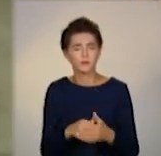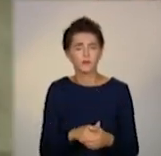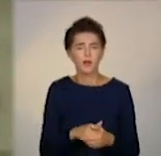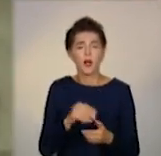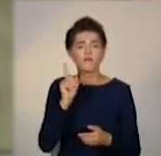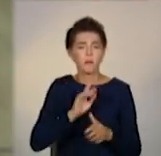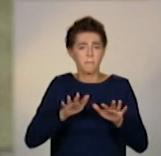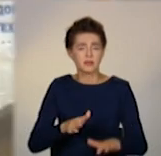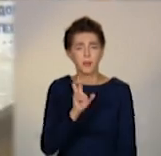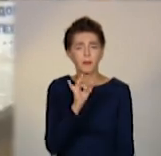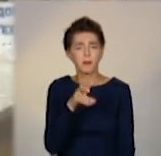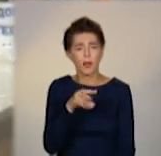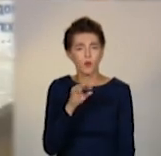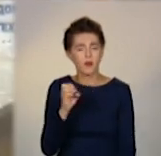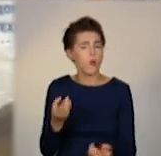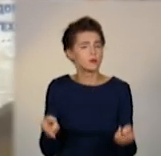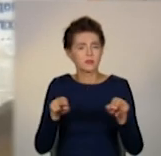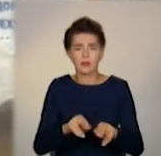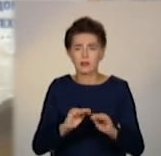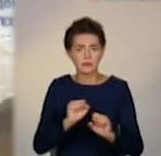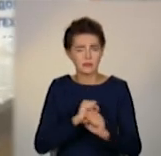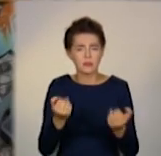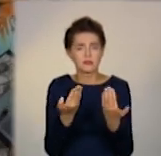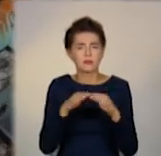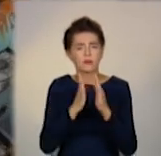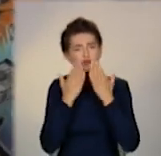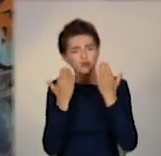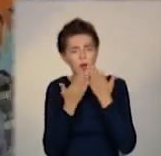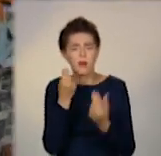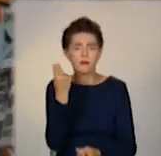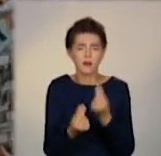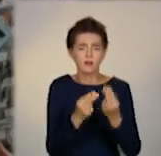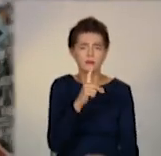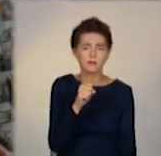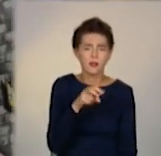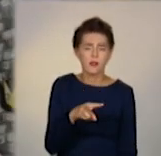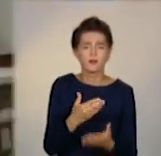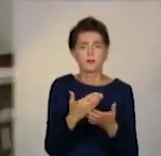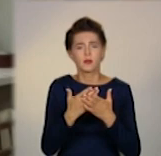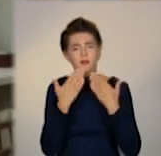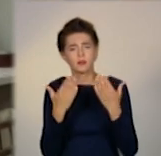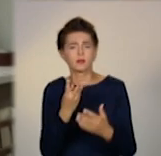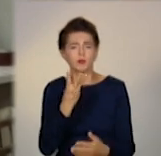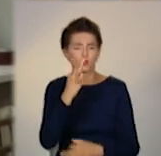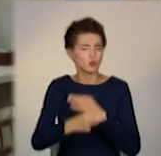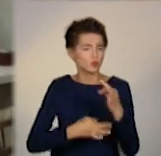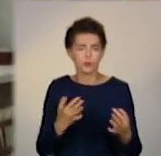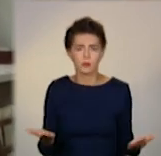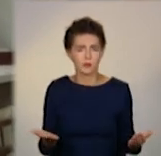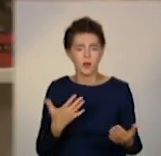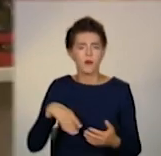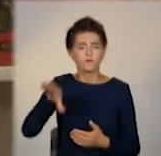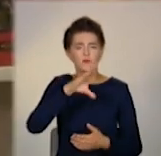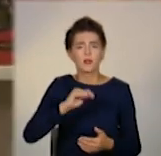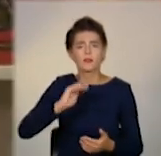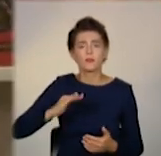у бібліотеці дитині лишитися не можна. Закриті читальні та ігрові зали. Книги в ізоляцію на три доби. У нас діти не могли додатися,